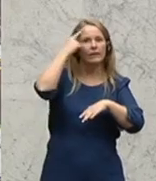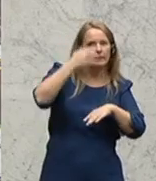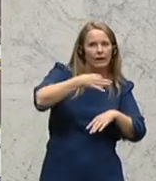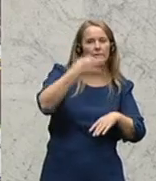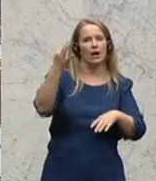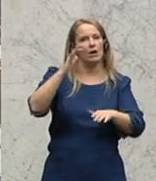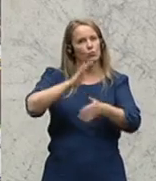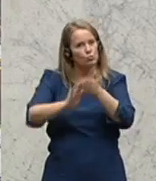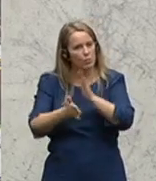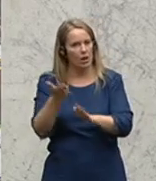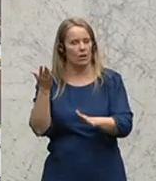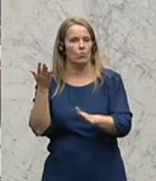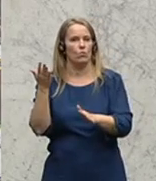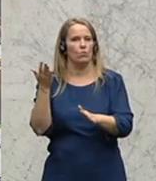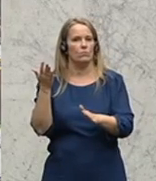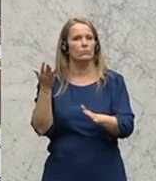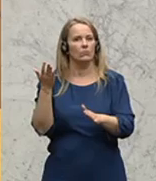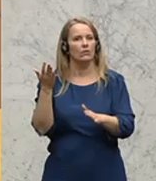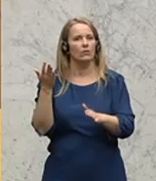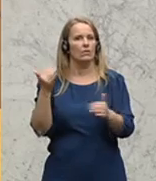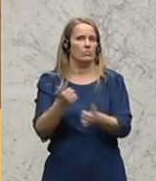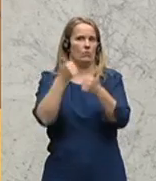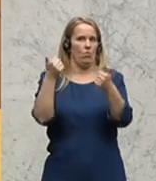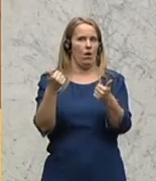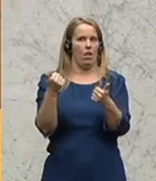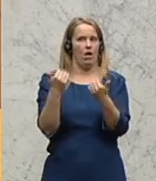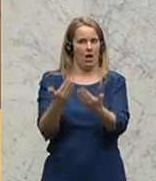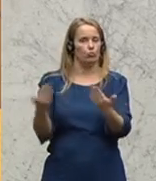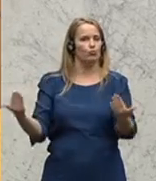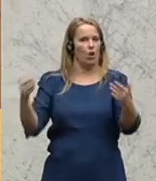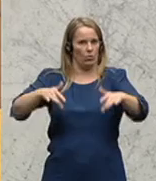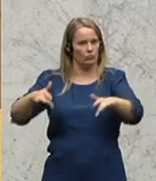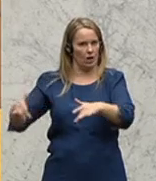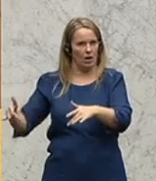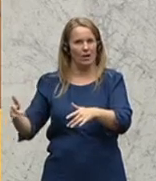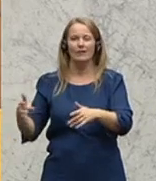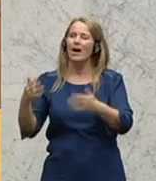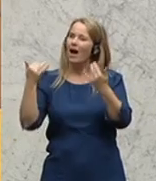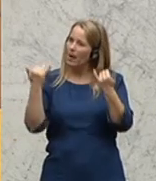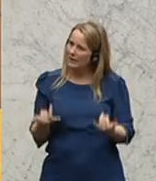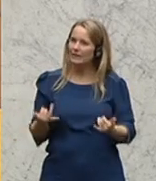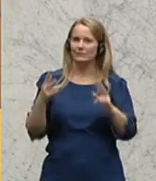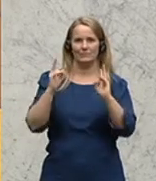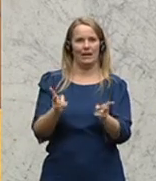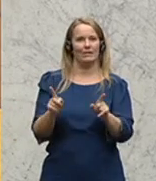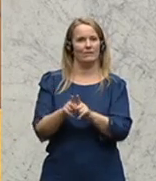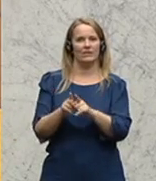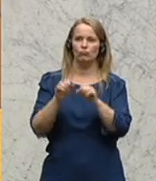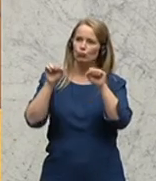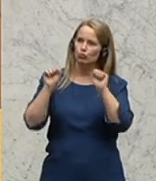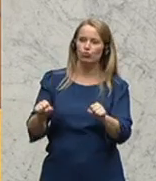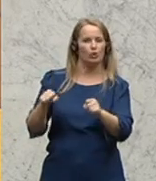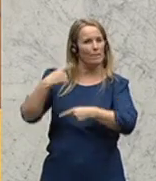und Jubiläen ausgesprochen tolle Ausstellungen haben. Aber jetzt könnte ein ständiger Ort für die Vermittlung von